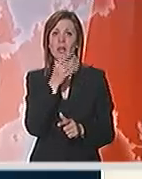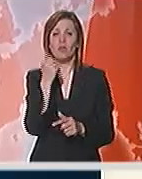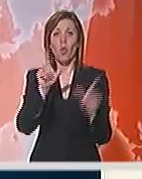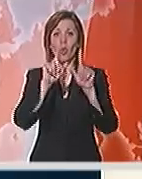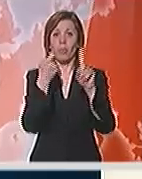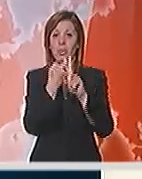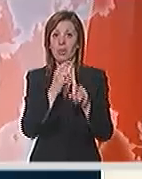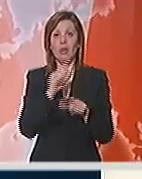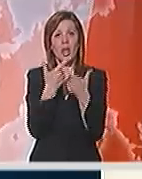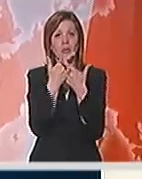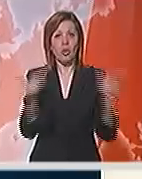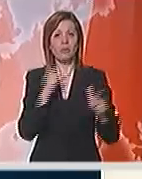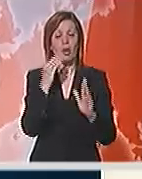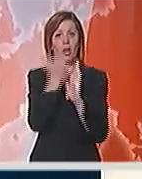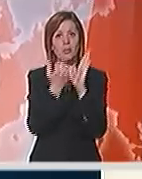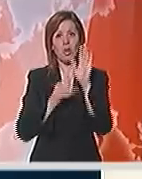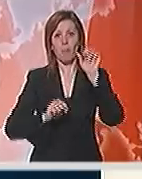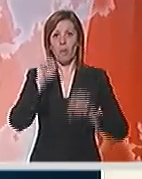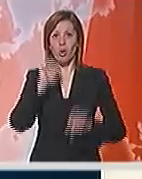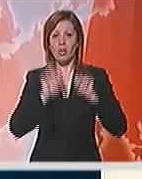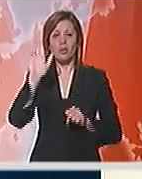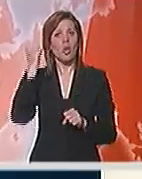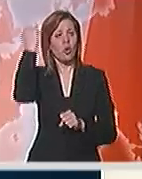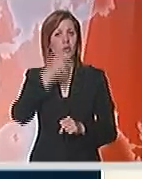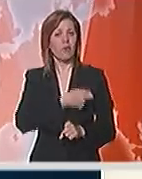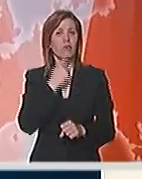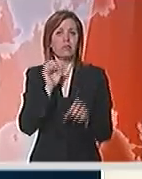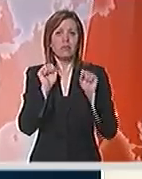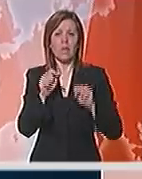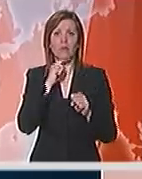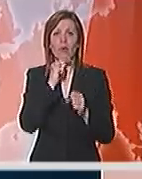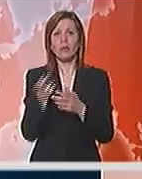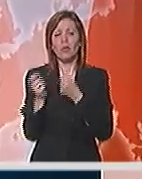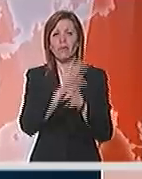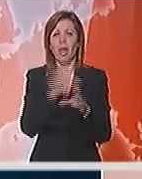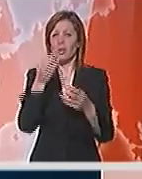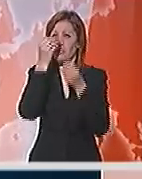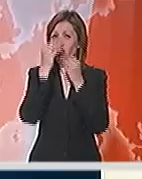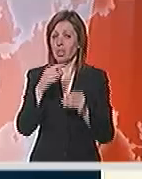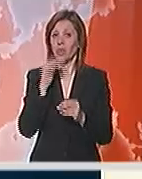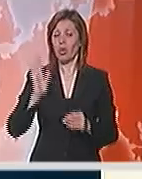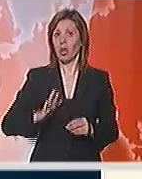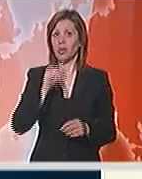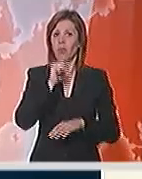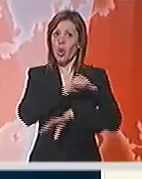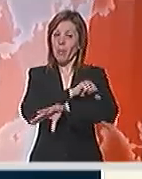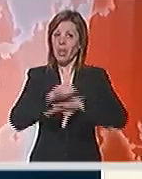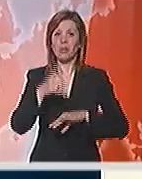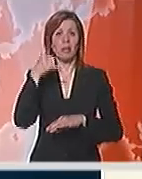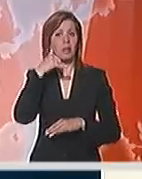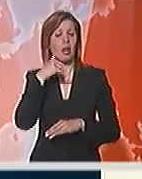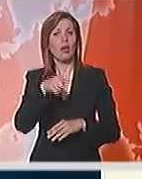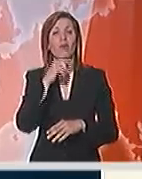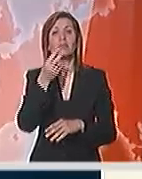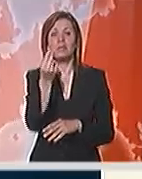Unmika da ne dozvoli nezakonito ponašanje kosovskih vlasti koje donosi veliku štetu građanima i operaterima Telekomu